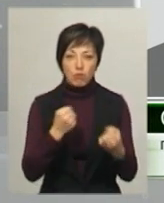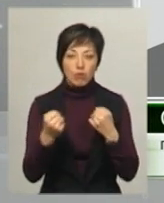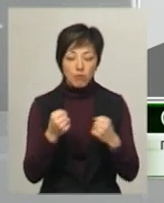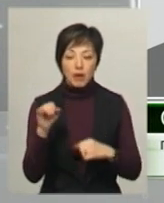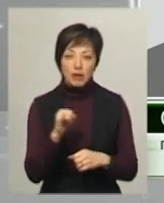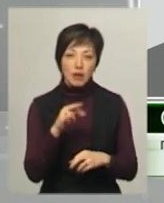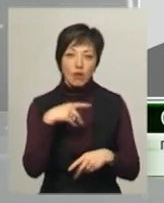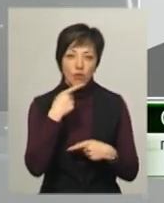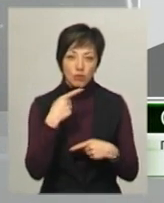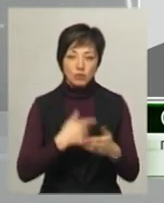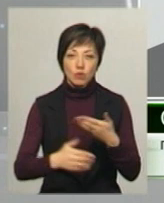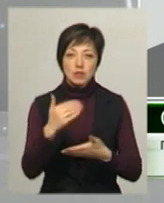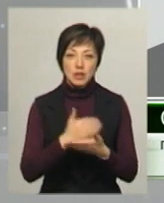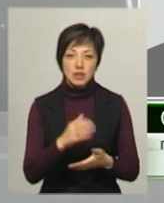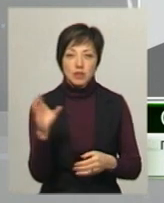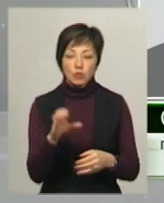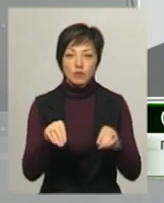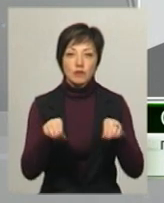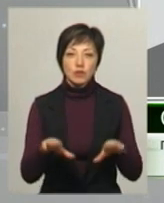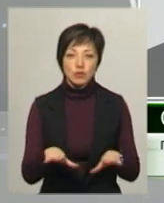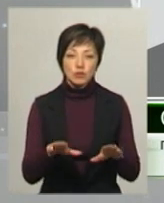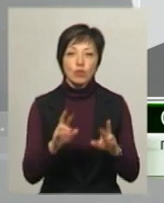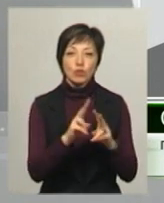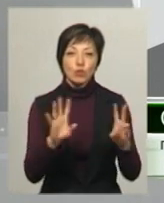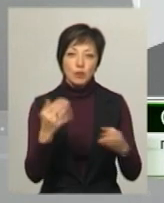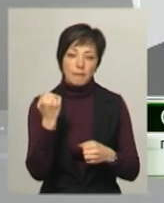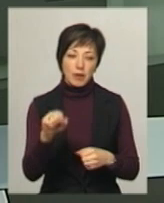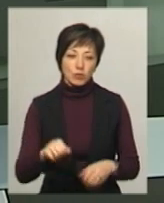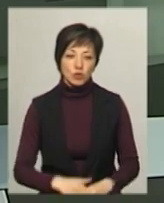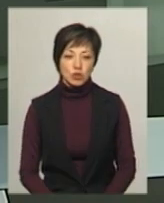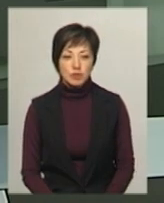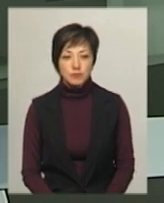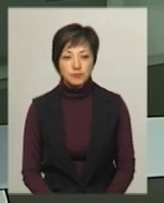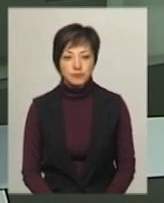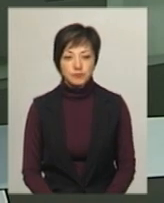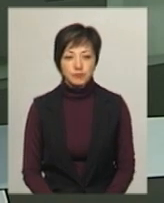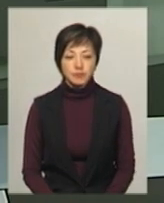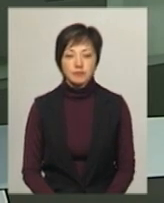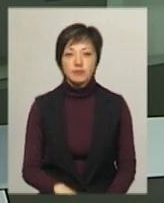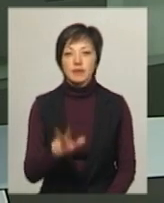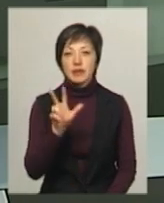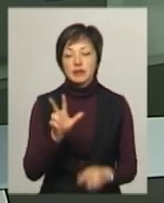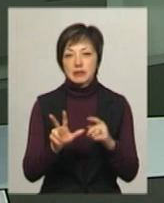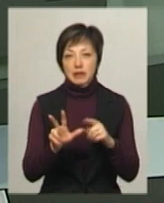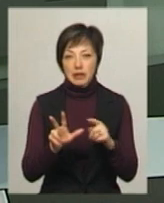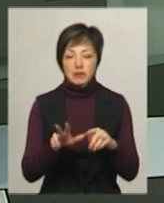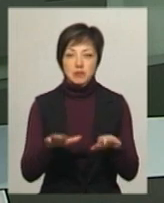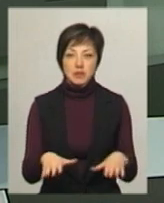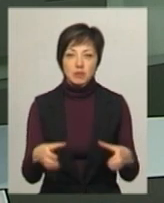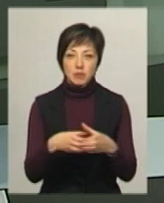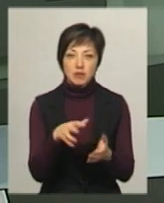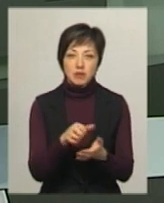як говориться, в останні секунди вирішується, хто буде переможець. Третє командне місце посіла